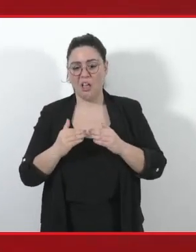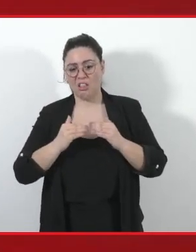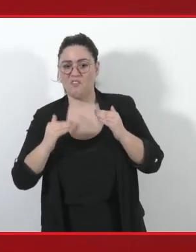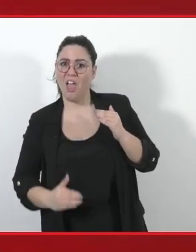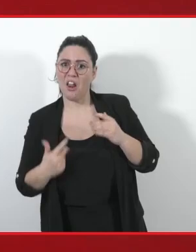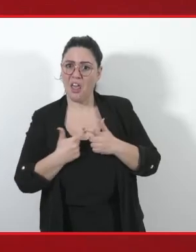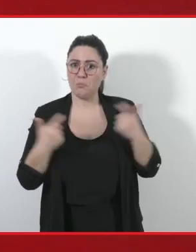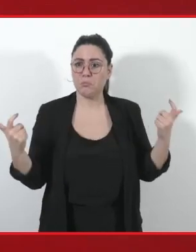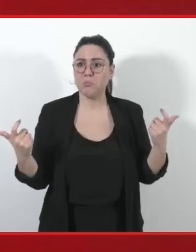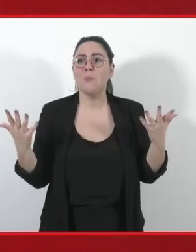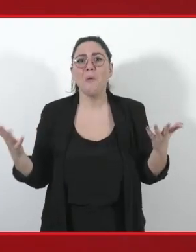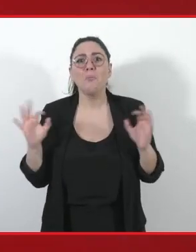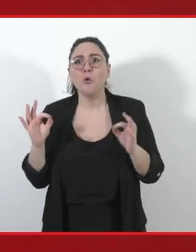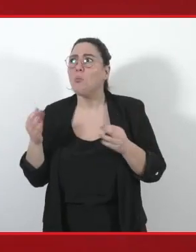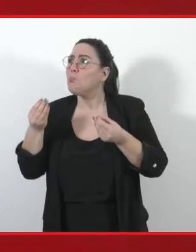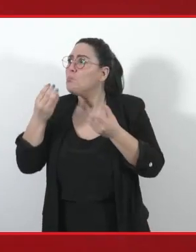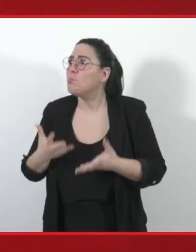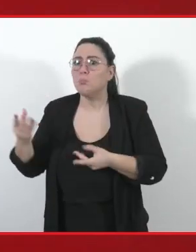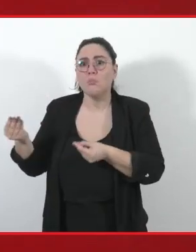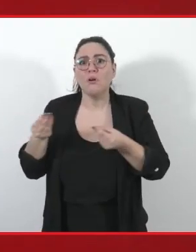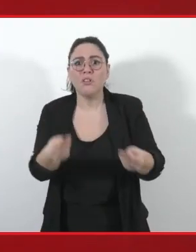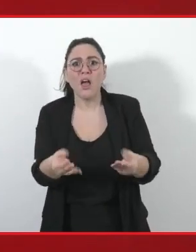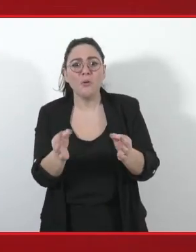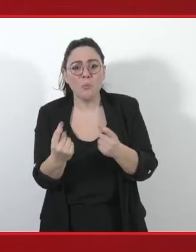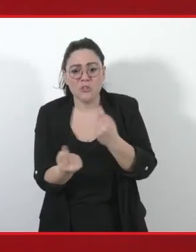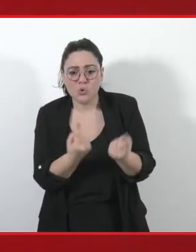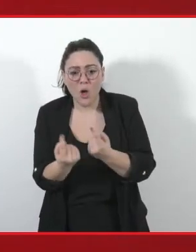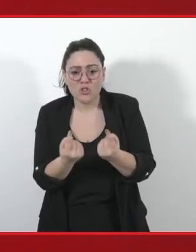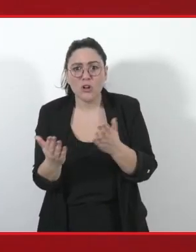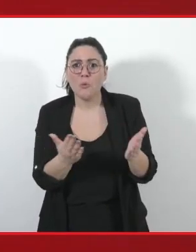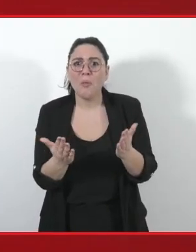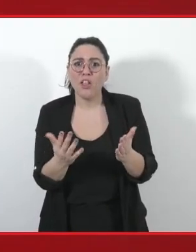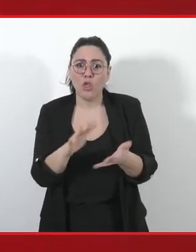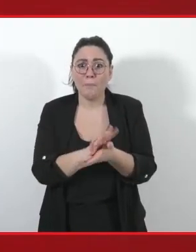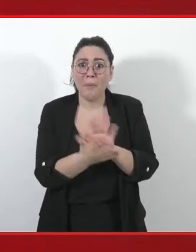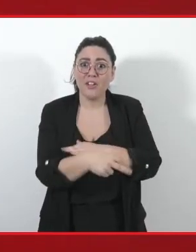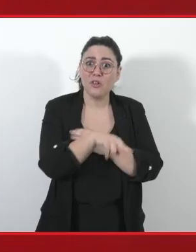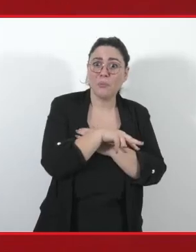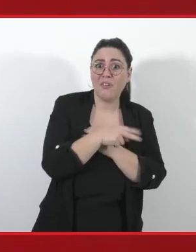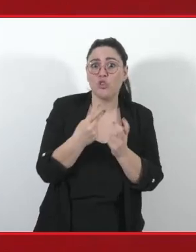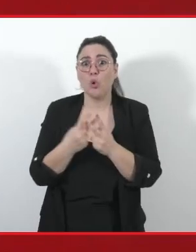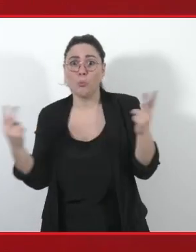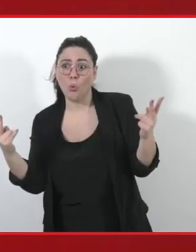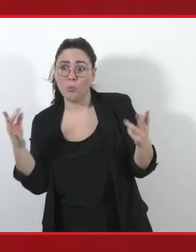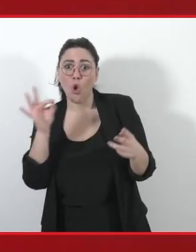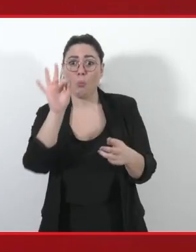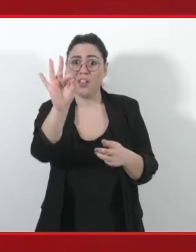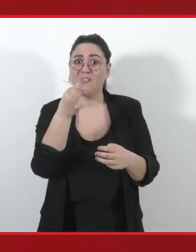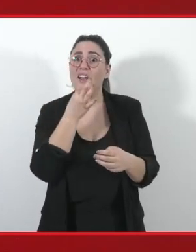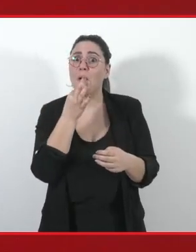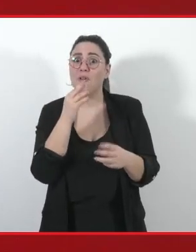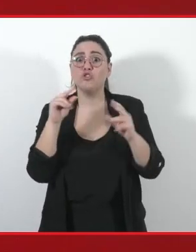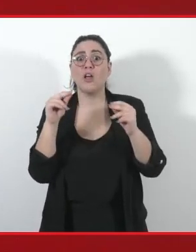risorse proprio nel momento in cui questo grande patto tra pubblico e privato deve fondarci sulla capacità di trovare nuove